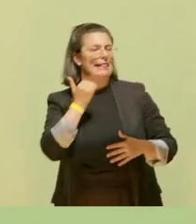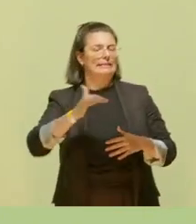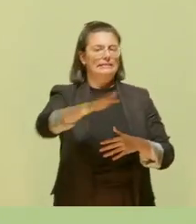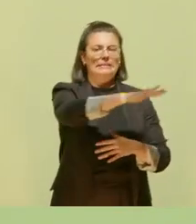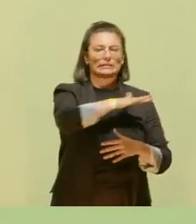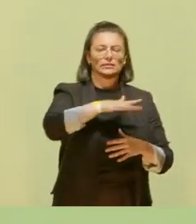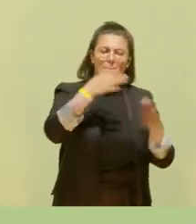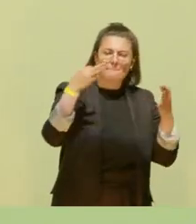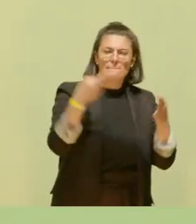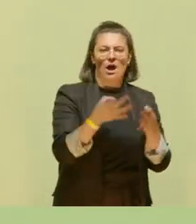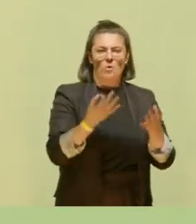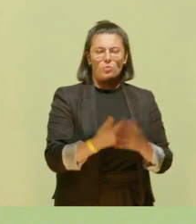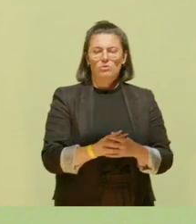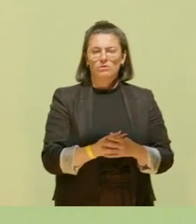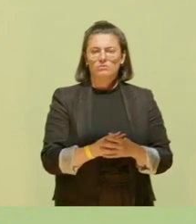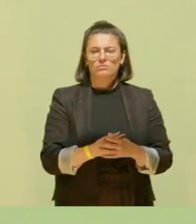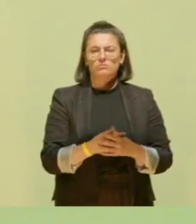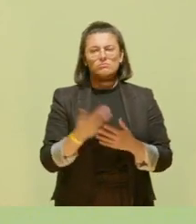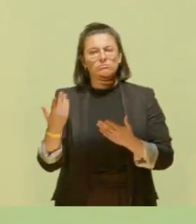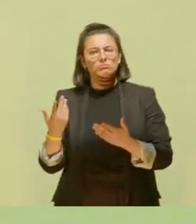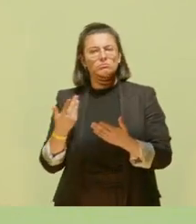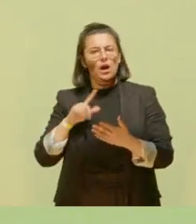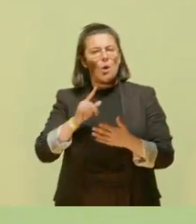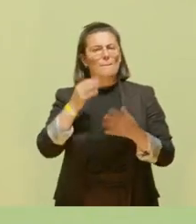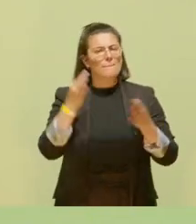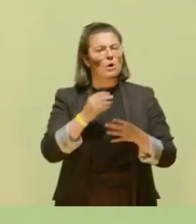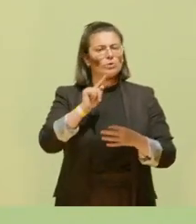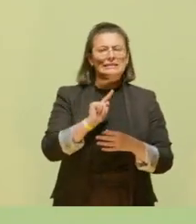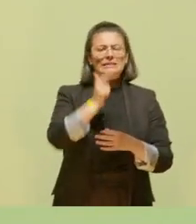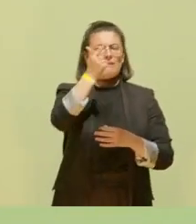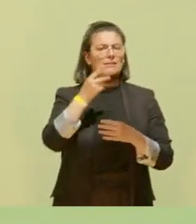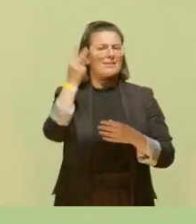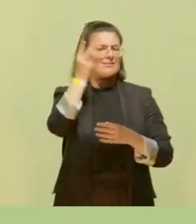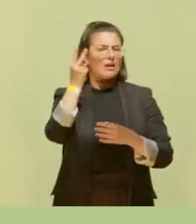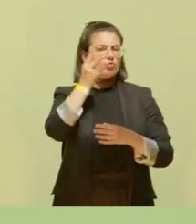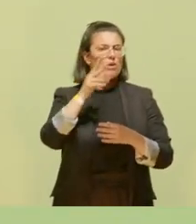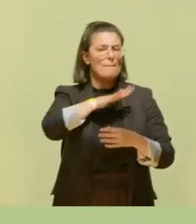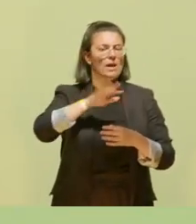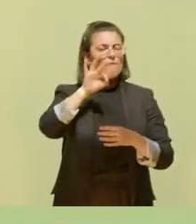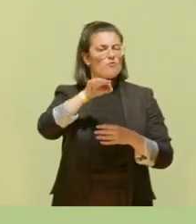Und her mit dem guten Leben, her mit dem zweiten Nationalpark für NRW.